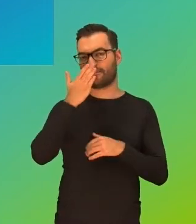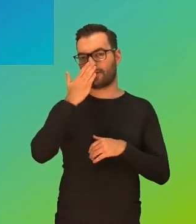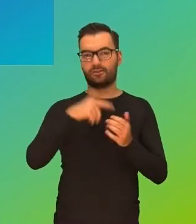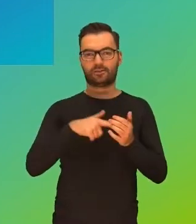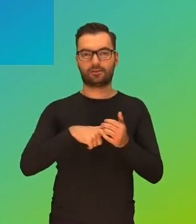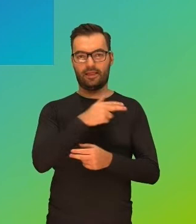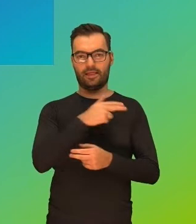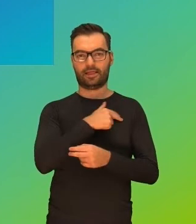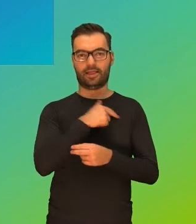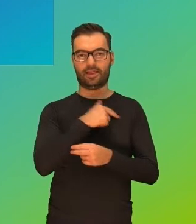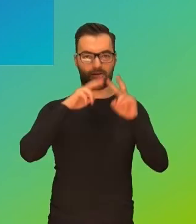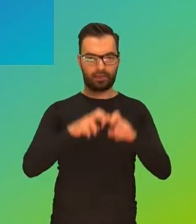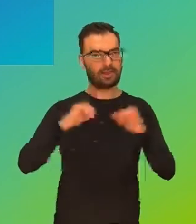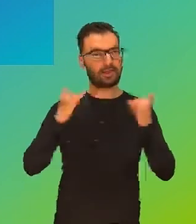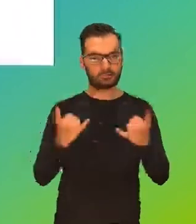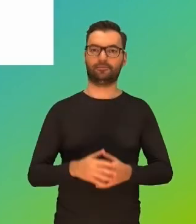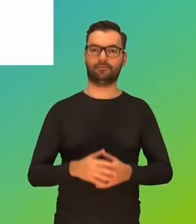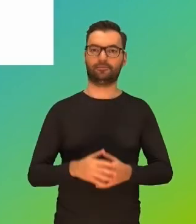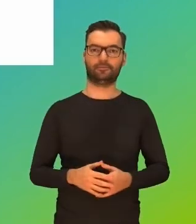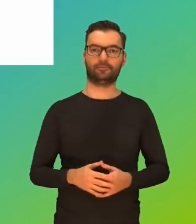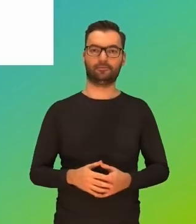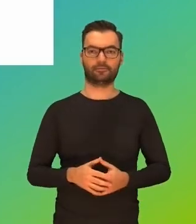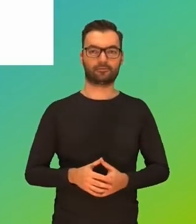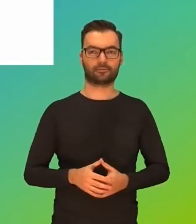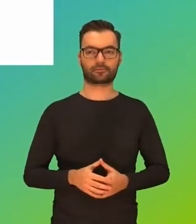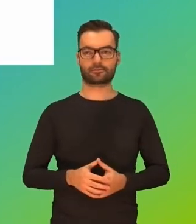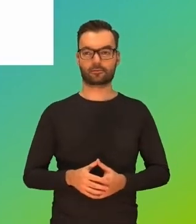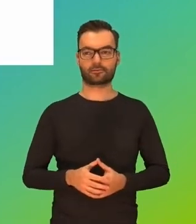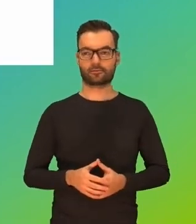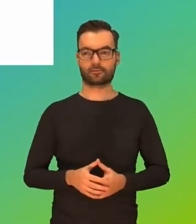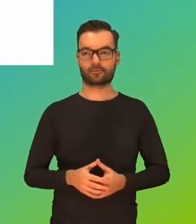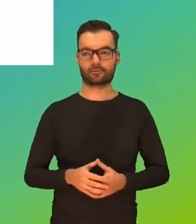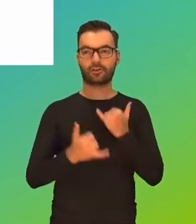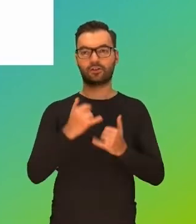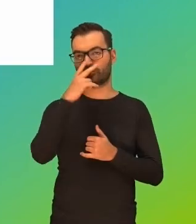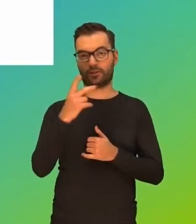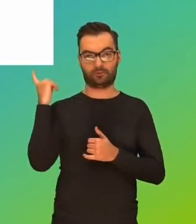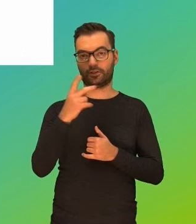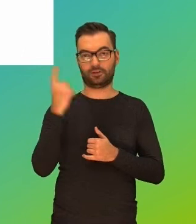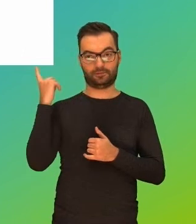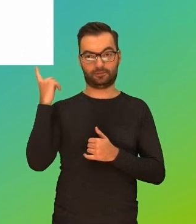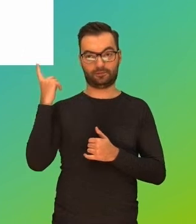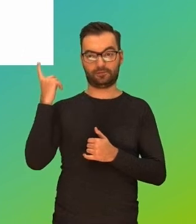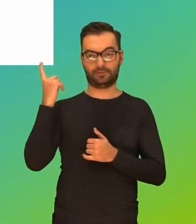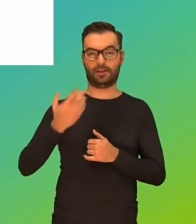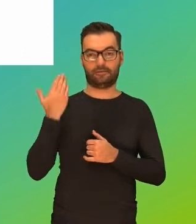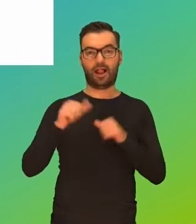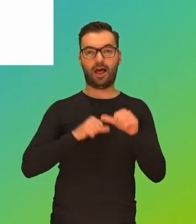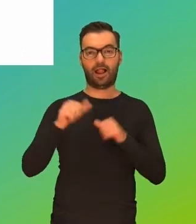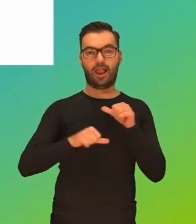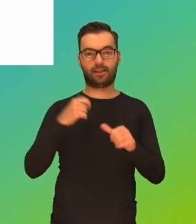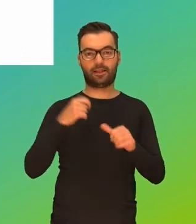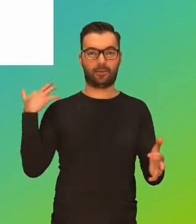z naszych badań. Więc jeśli popatrzymy na to, jak to wyglądało w poprzednich